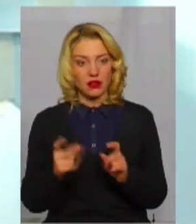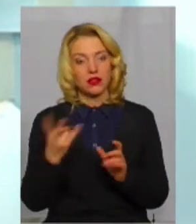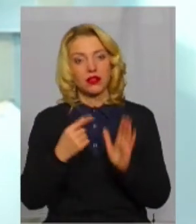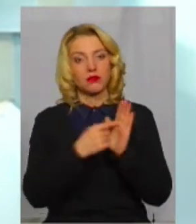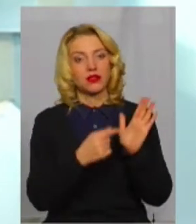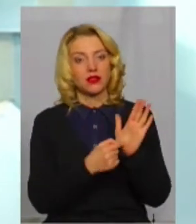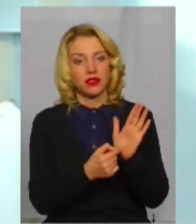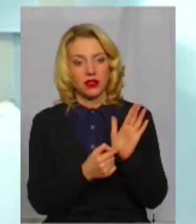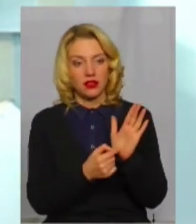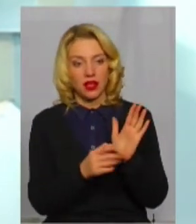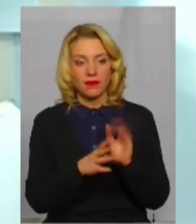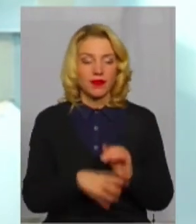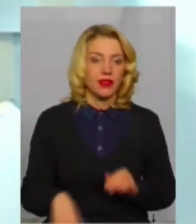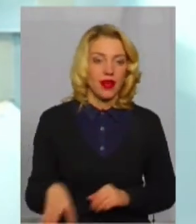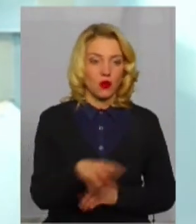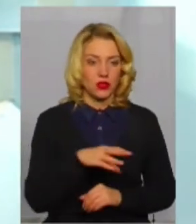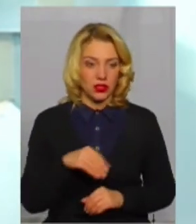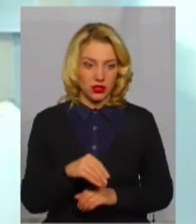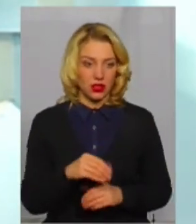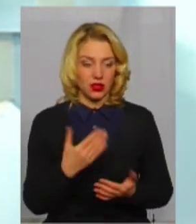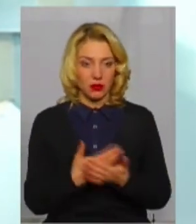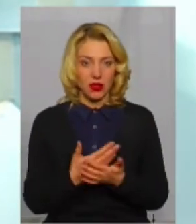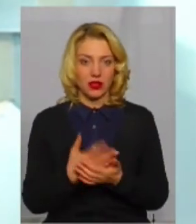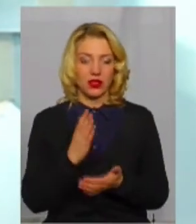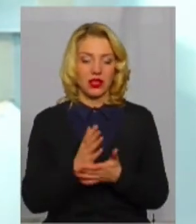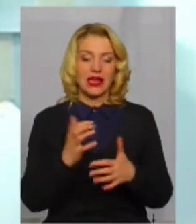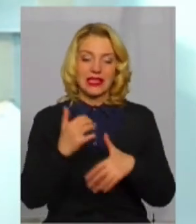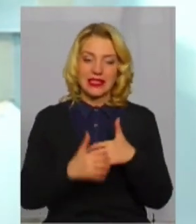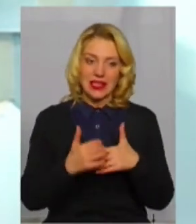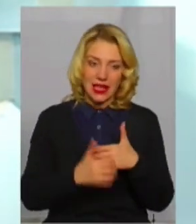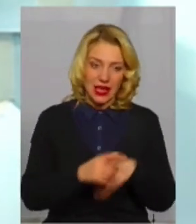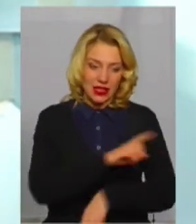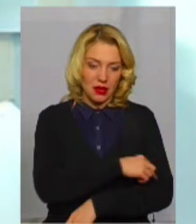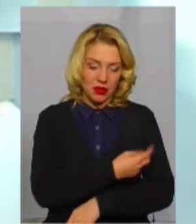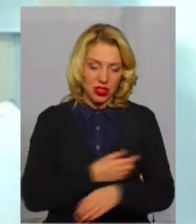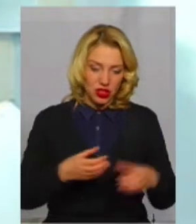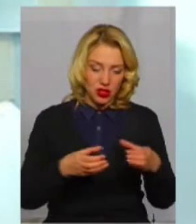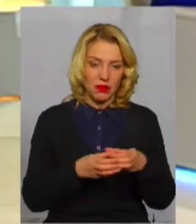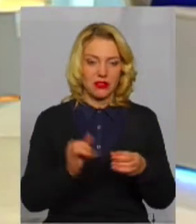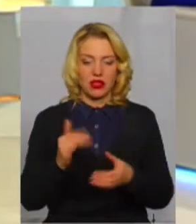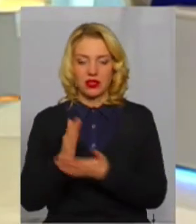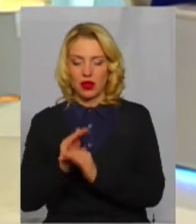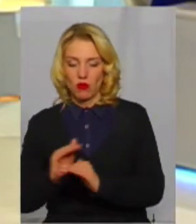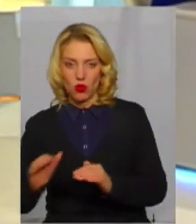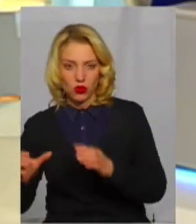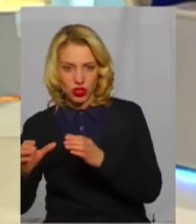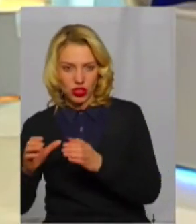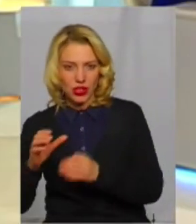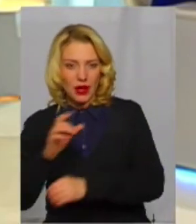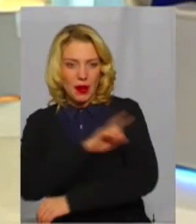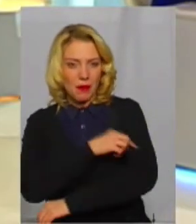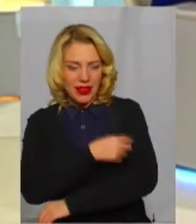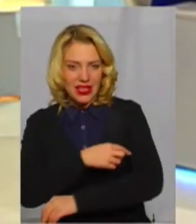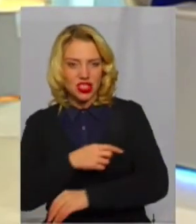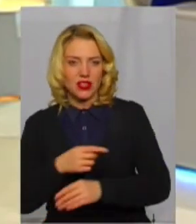поділити на всіх, бо є ще, наприклад, і середній медичний персонал, і молодший персонал в обласній лікарні, а